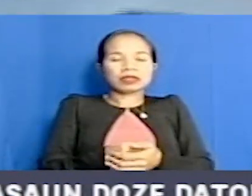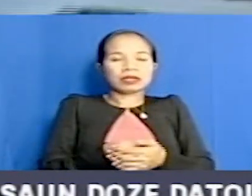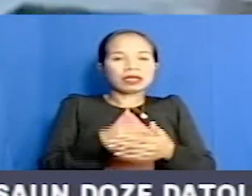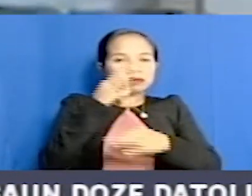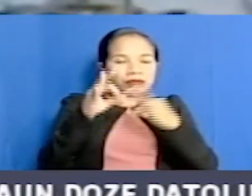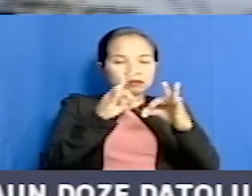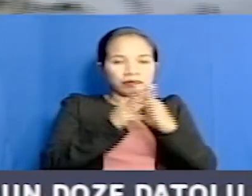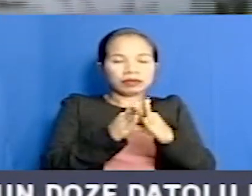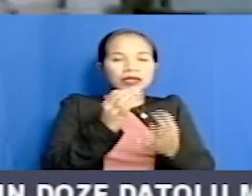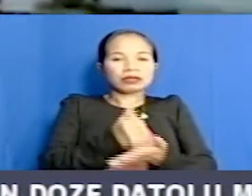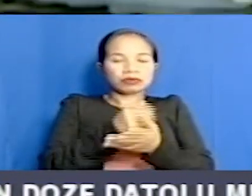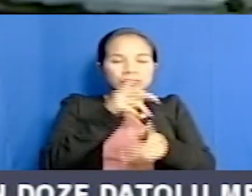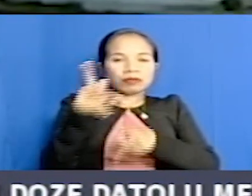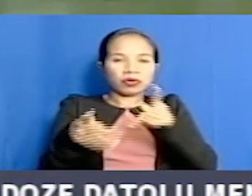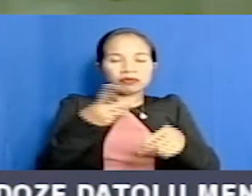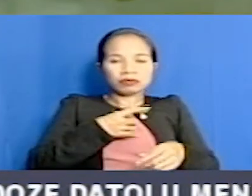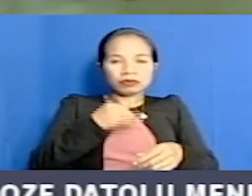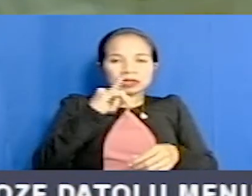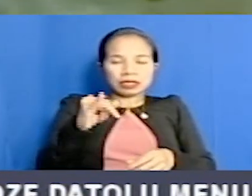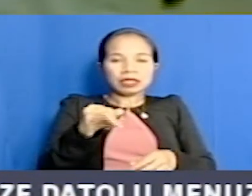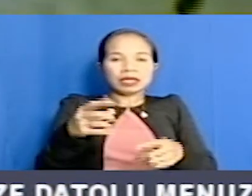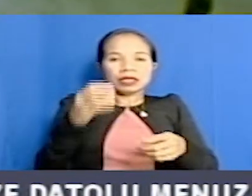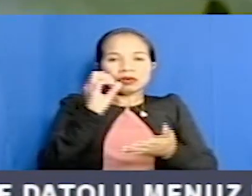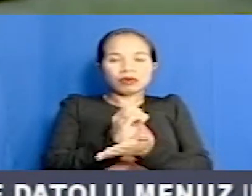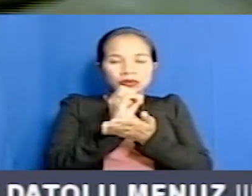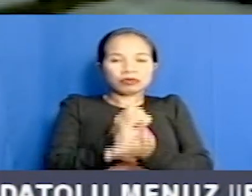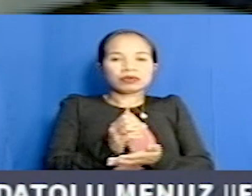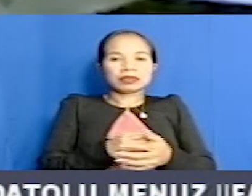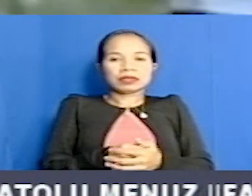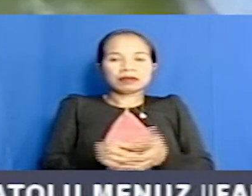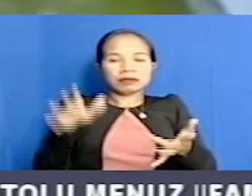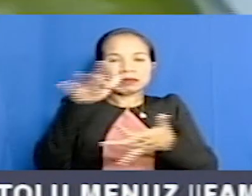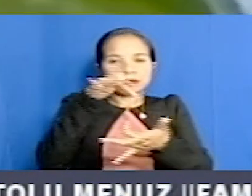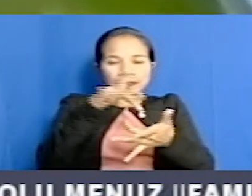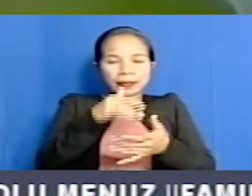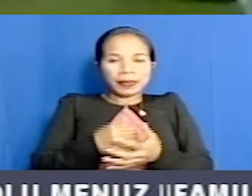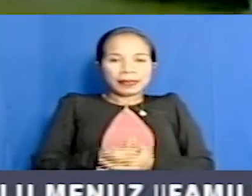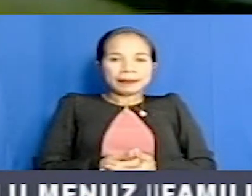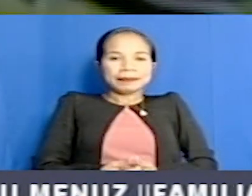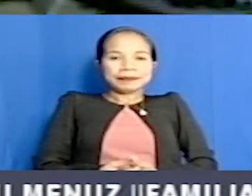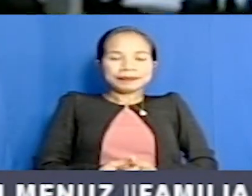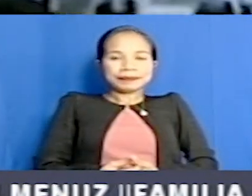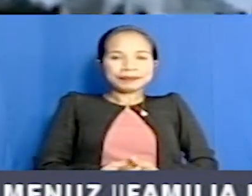Terima Terima kasih.